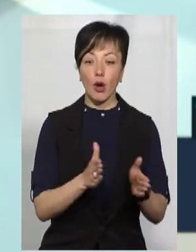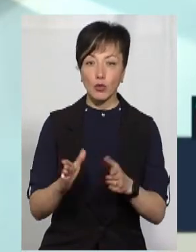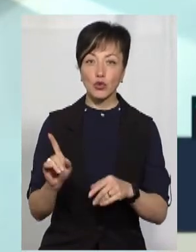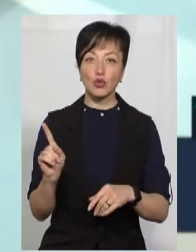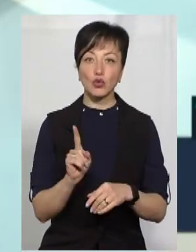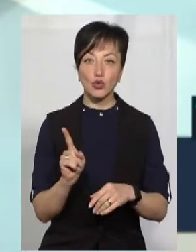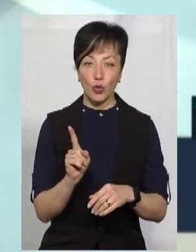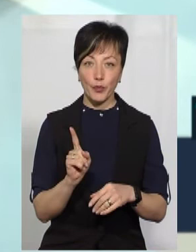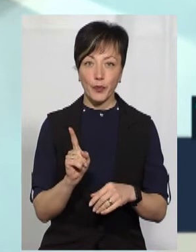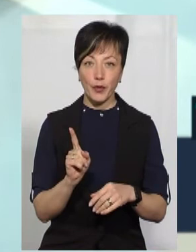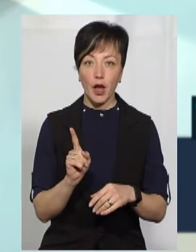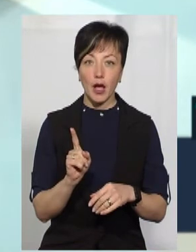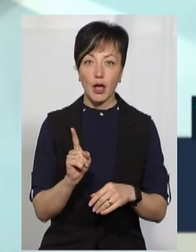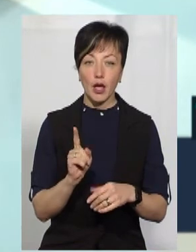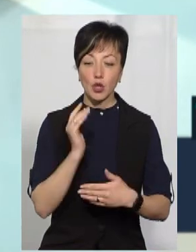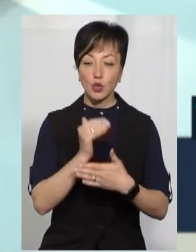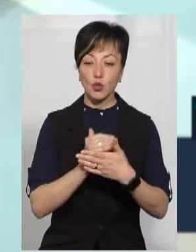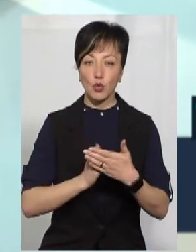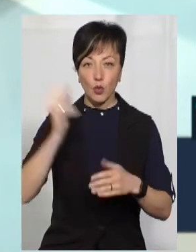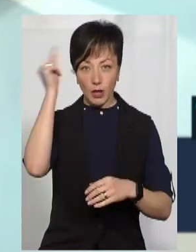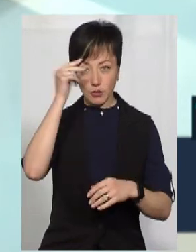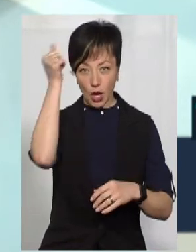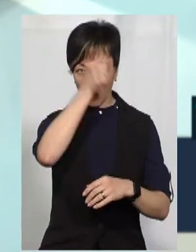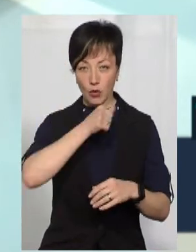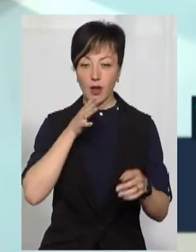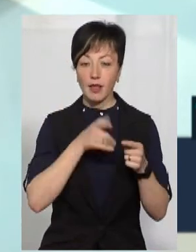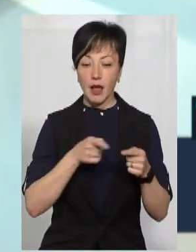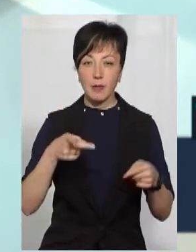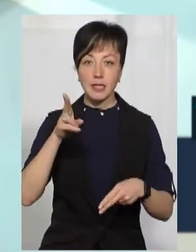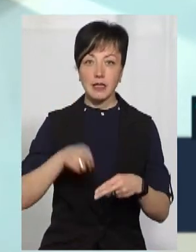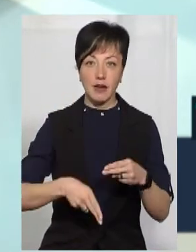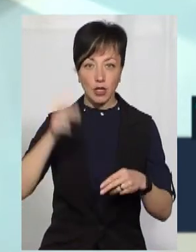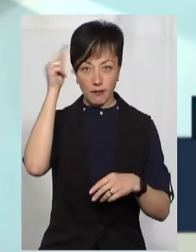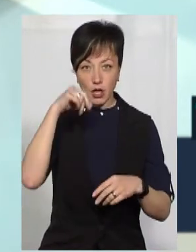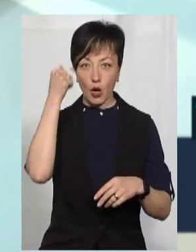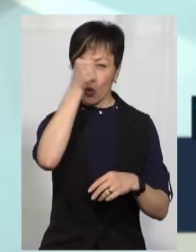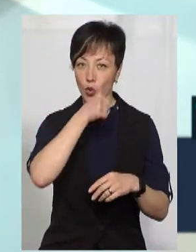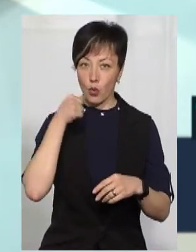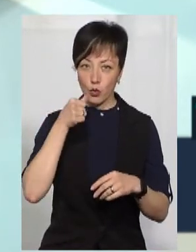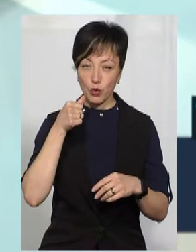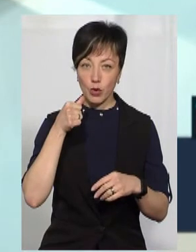структуру навчального року, терміни завершення навчального року,